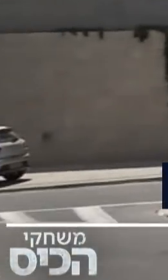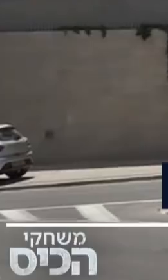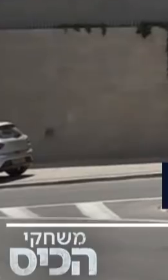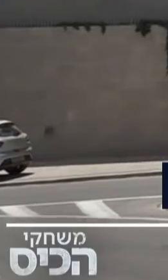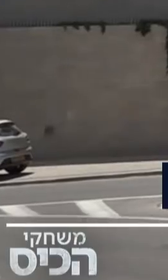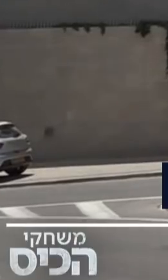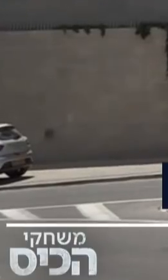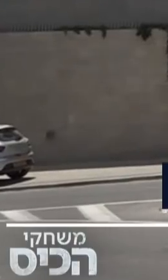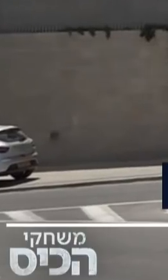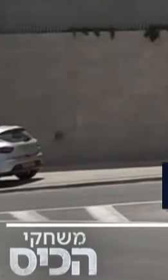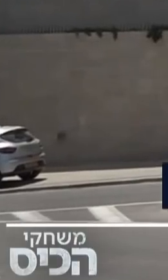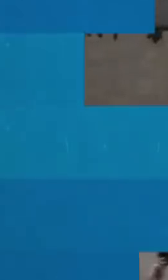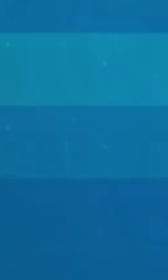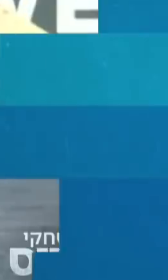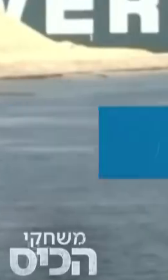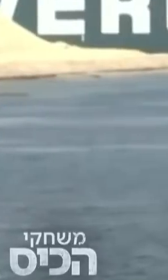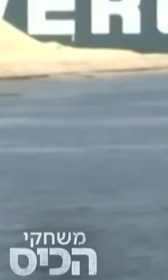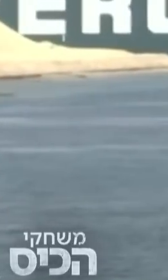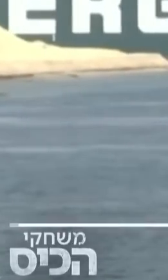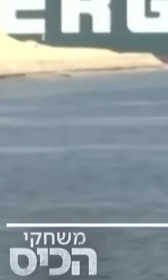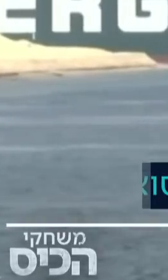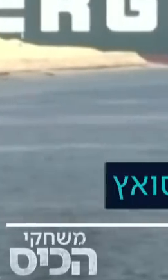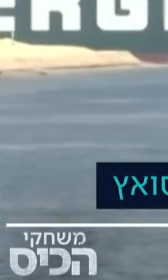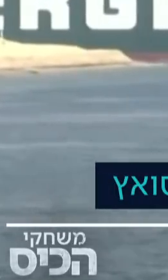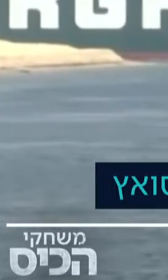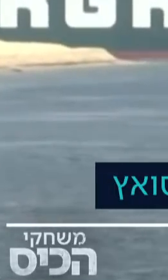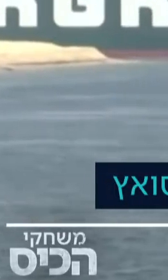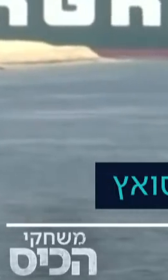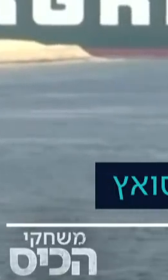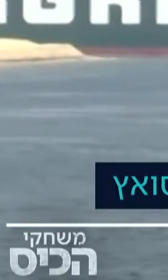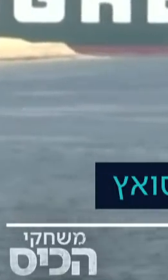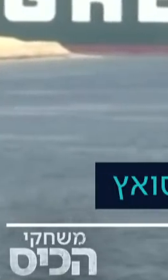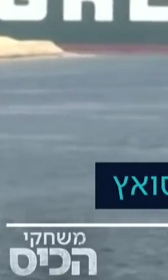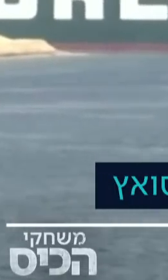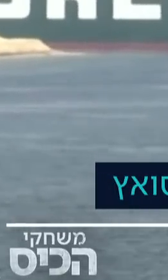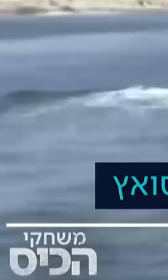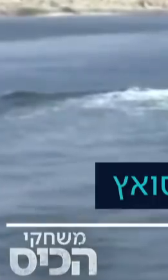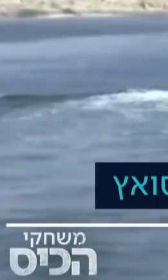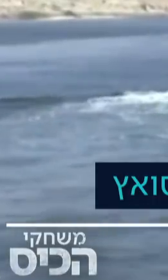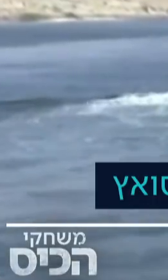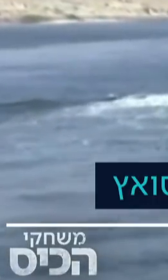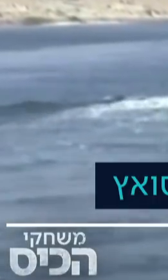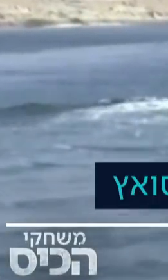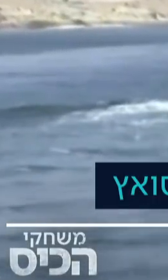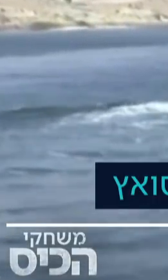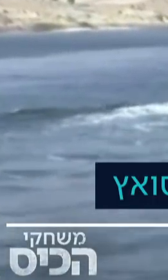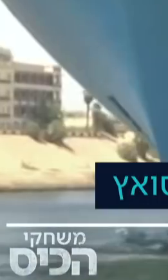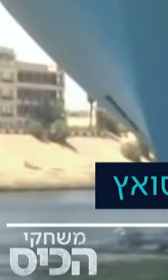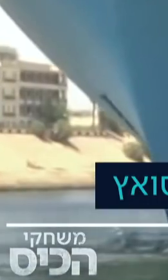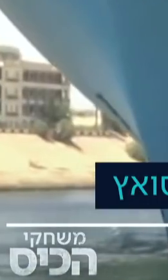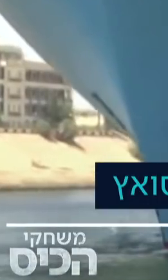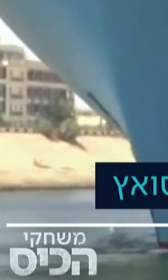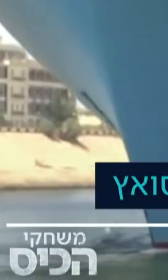היה מגיע ל-11 אחוזים. וגם חברת הביטוח של ספינת אבר גיוון שנתקעה בתעלת